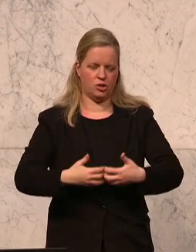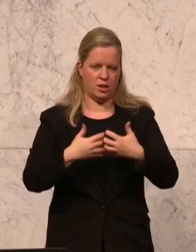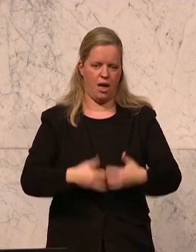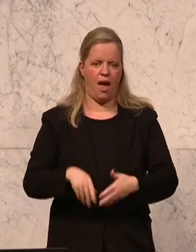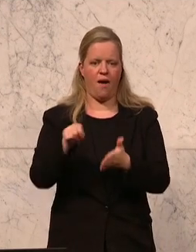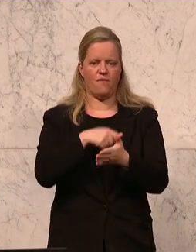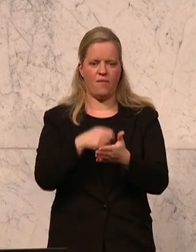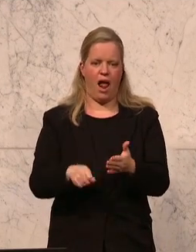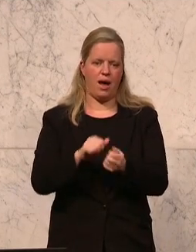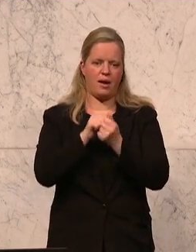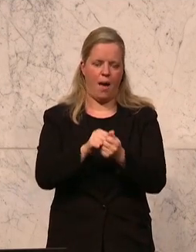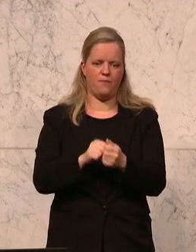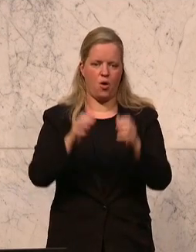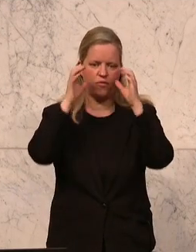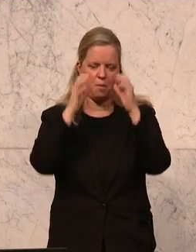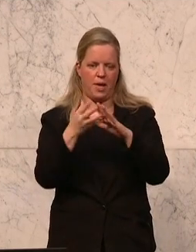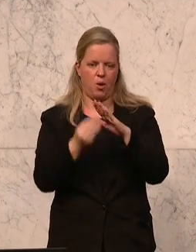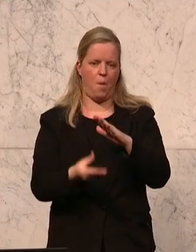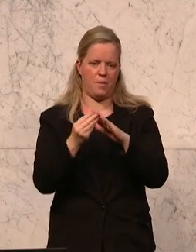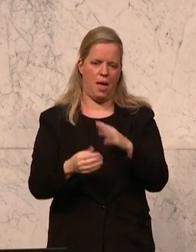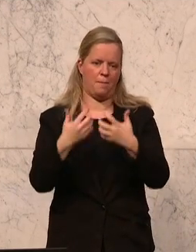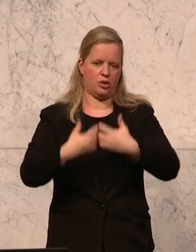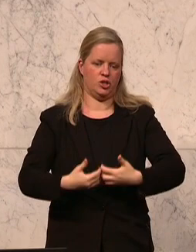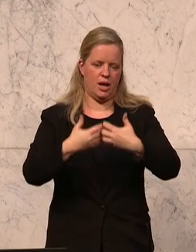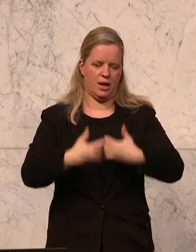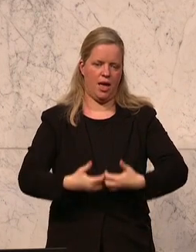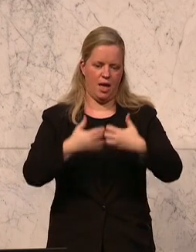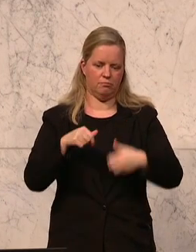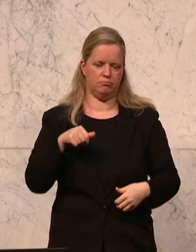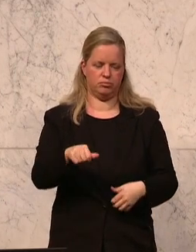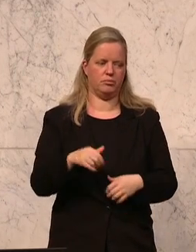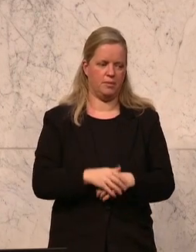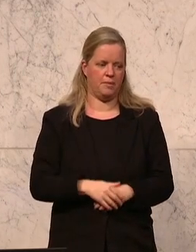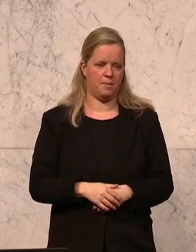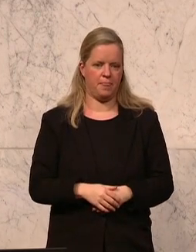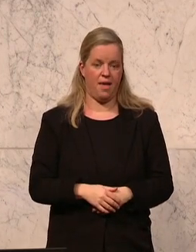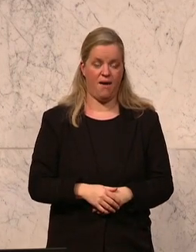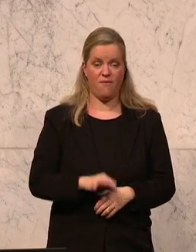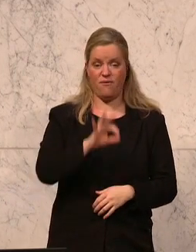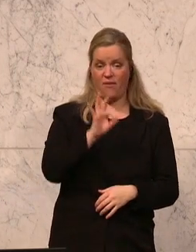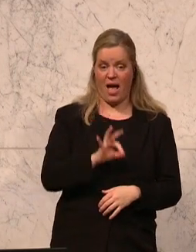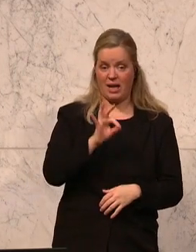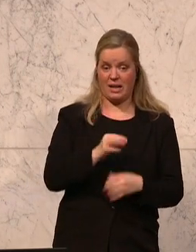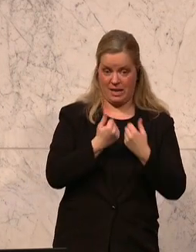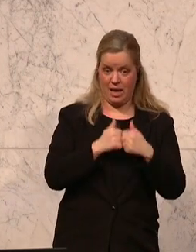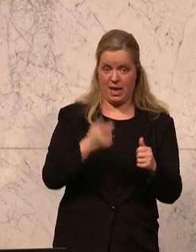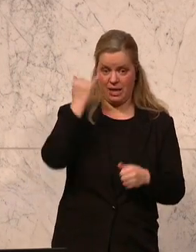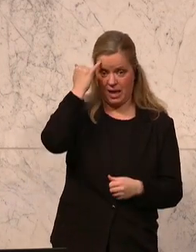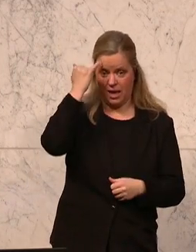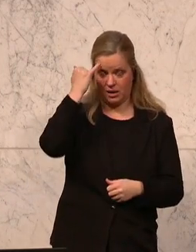-ÖVP-Kopiermaschine, kopieren da mit Masse freiheitliche Ideen, das sind ja auch unsere den